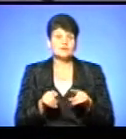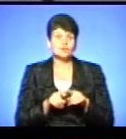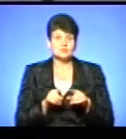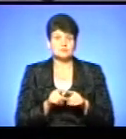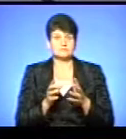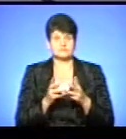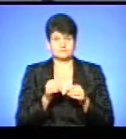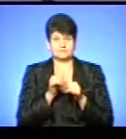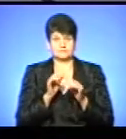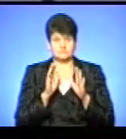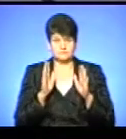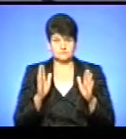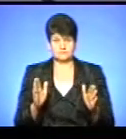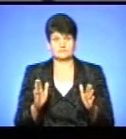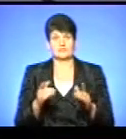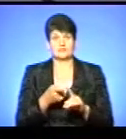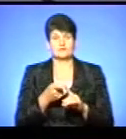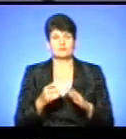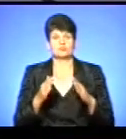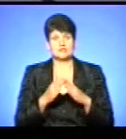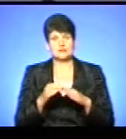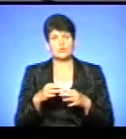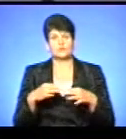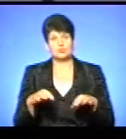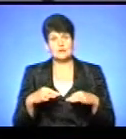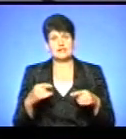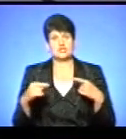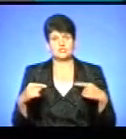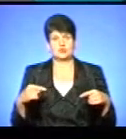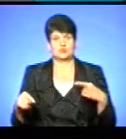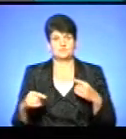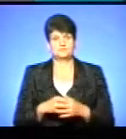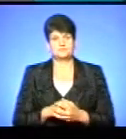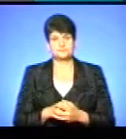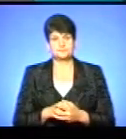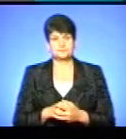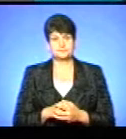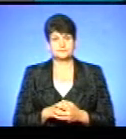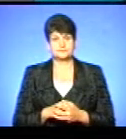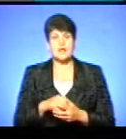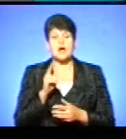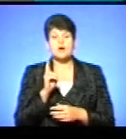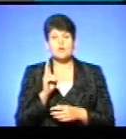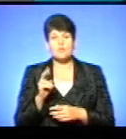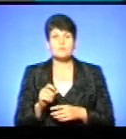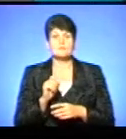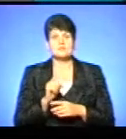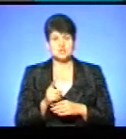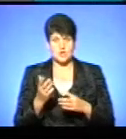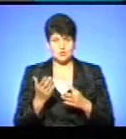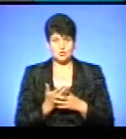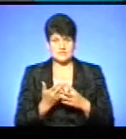будинку, автомобіля чи іншої речі. А кому призначають субсидію